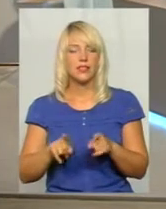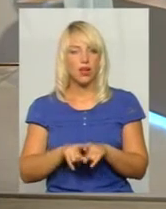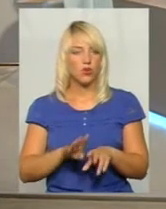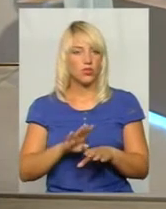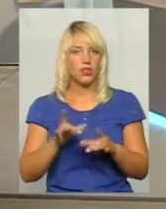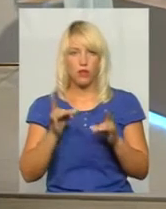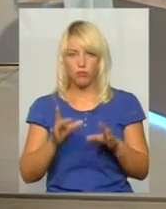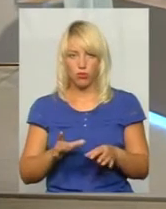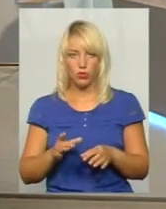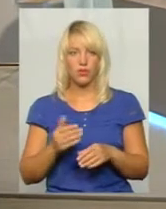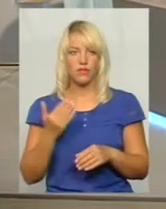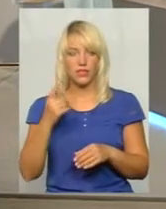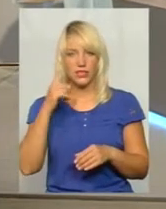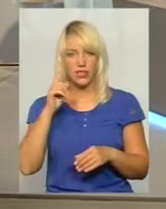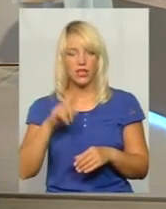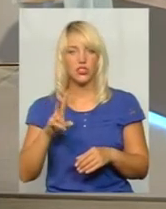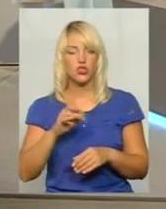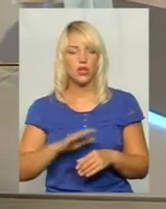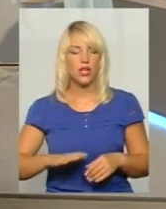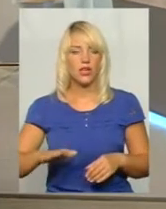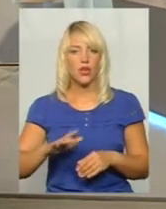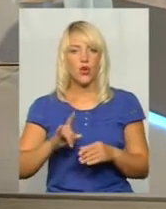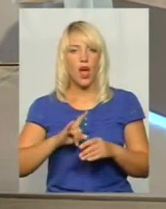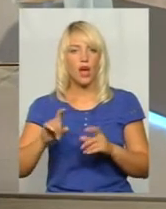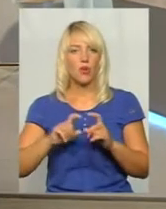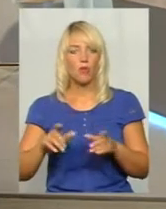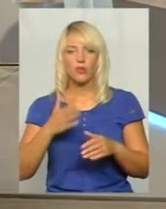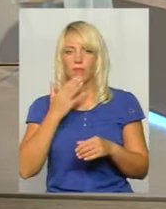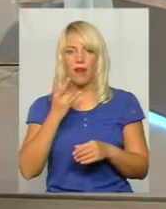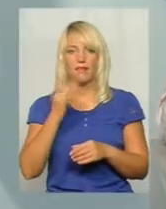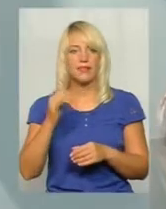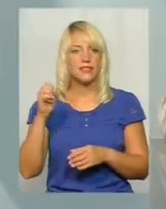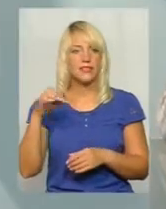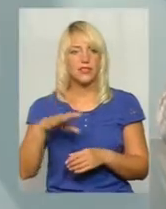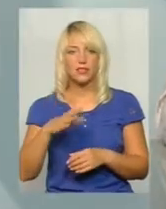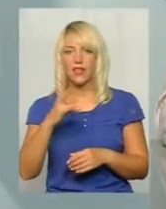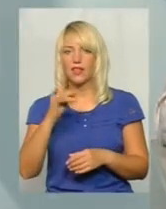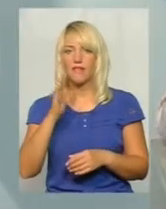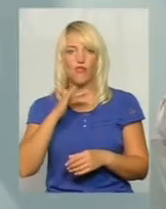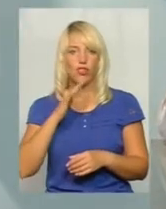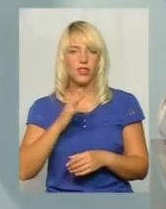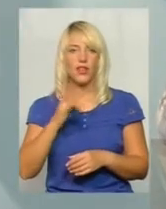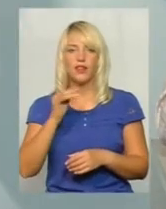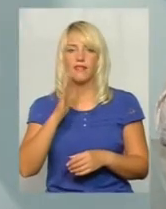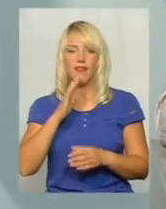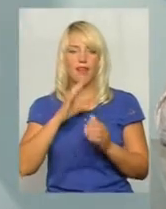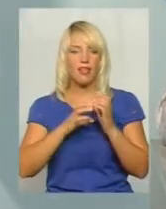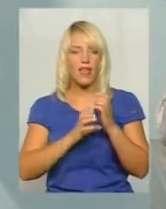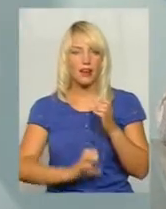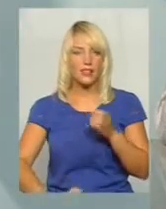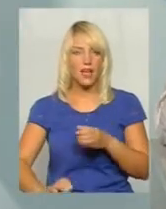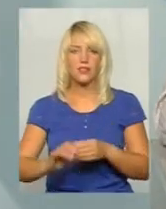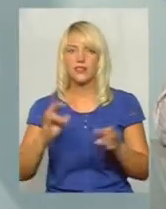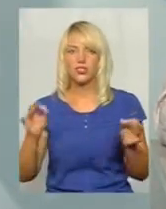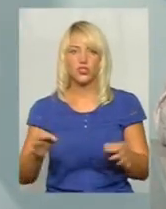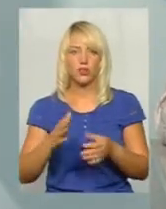так просто, тому що ви знаєте, що на території аеропорту немає ні світла, ні води, немає ні каналізації, немає